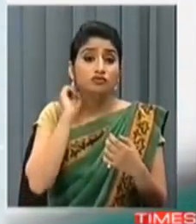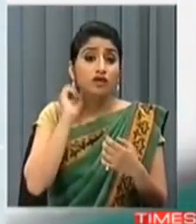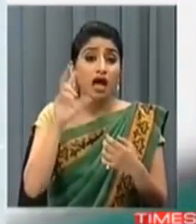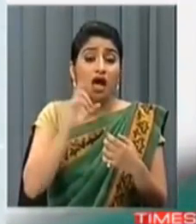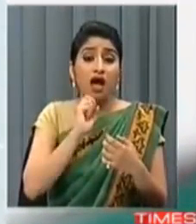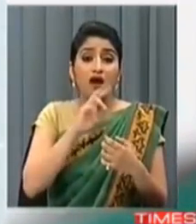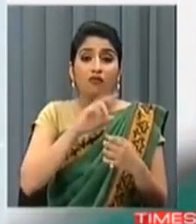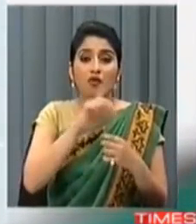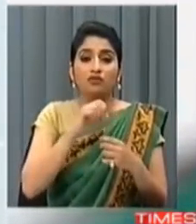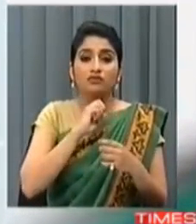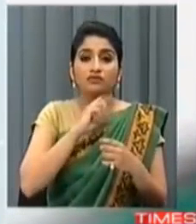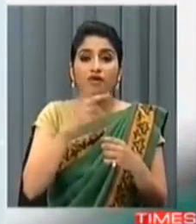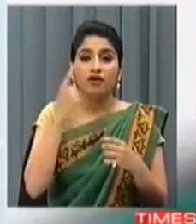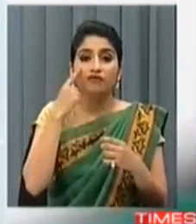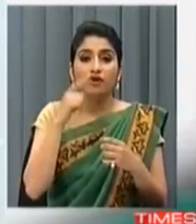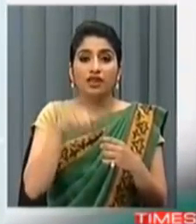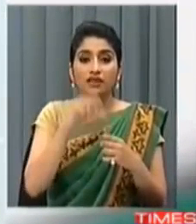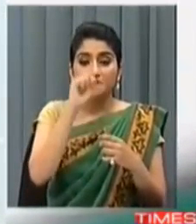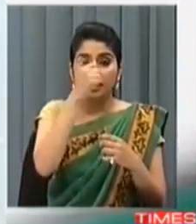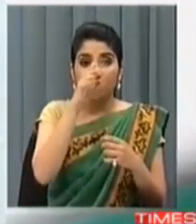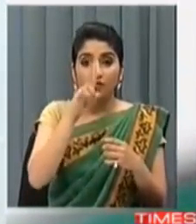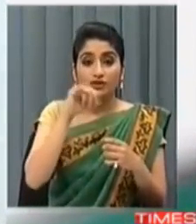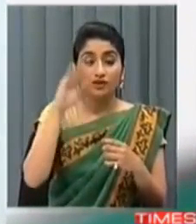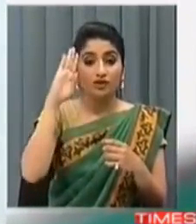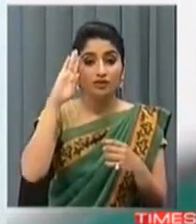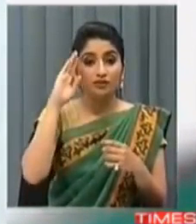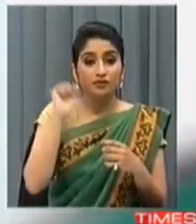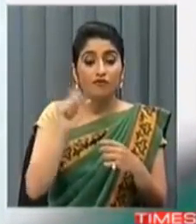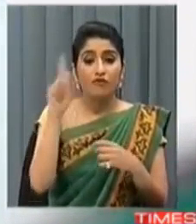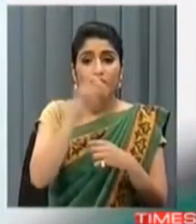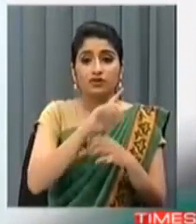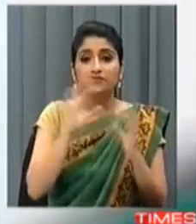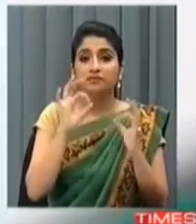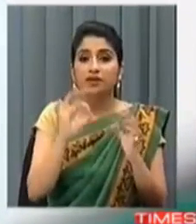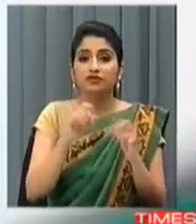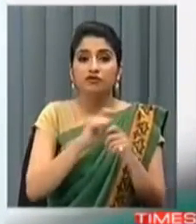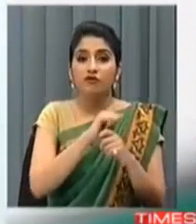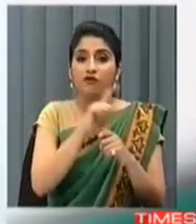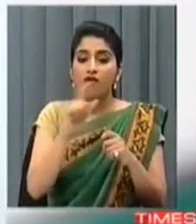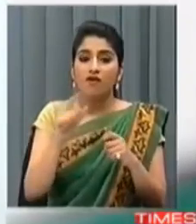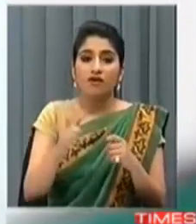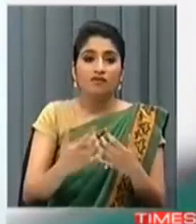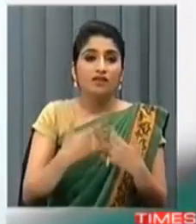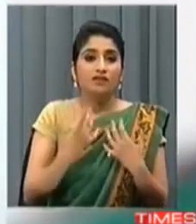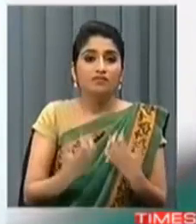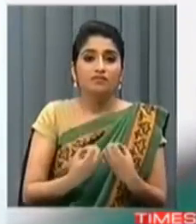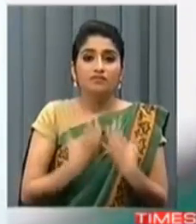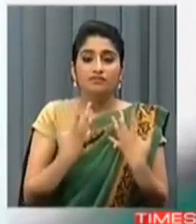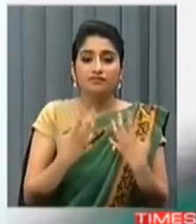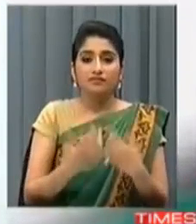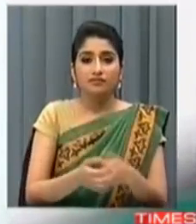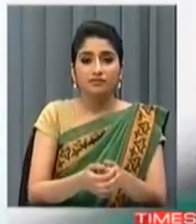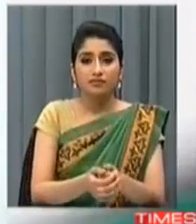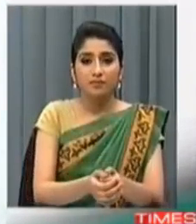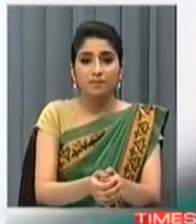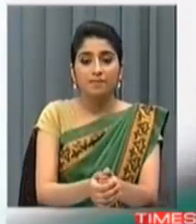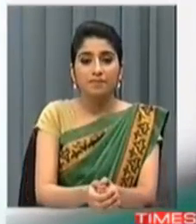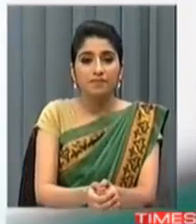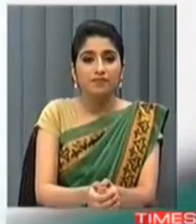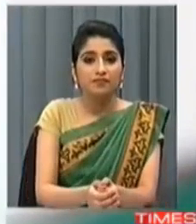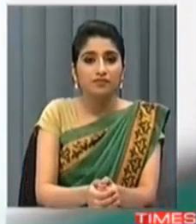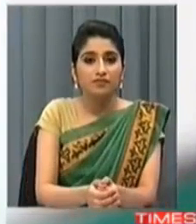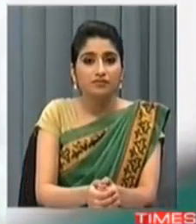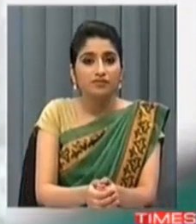गनतंत्र दिवस की भवेता को मीरों के पंख लग गए है त्रिशूल दिवस की हैं